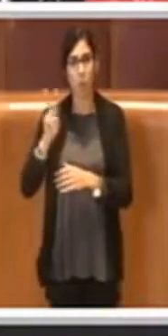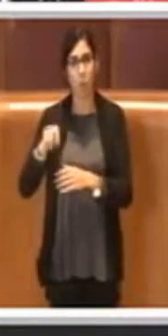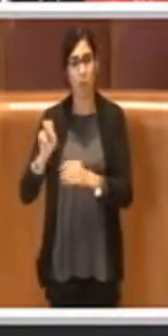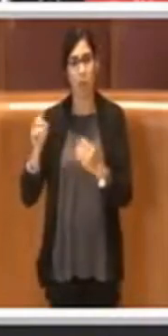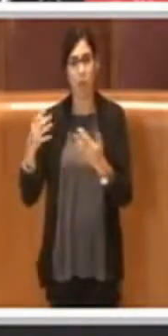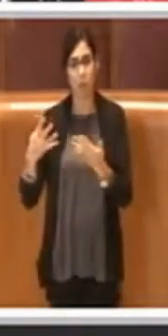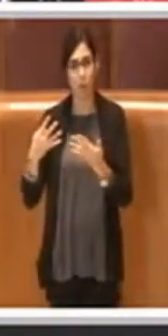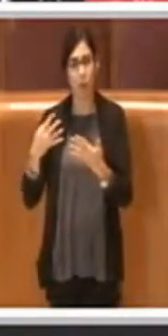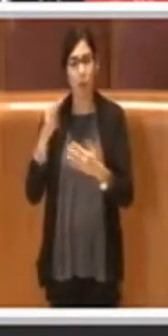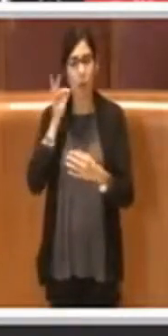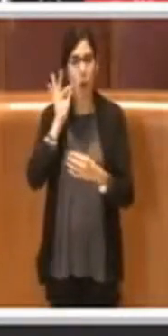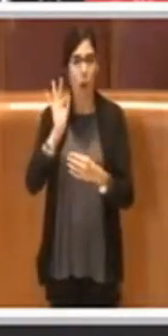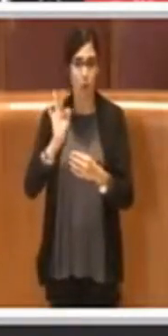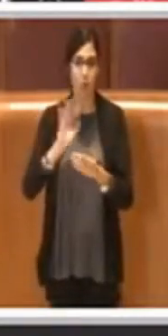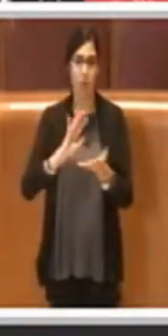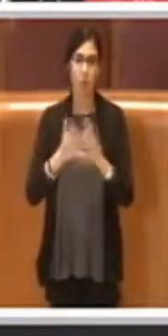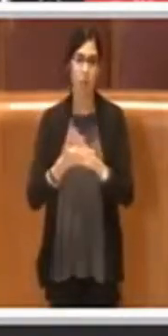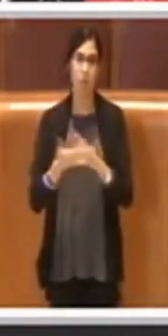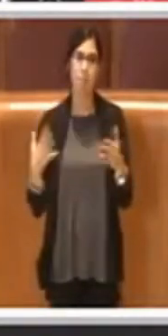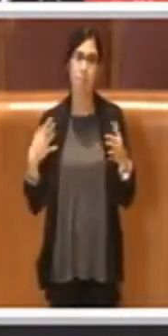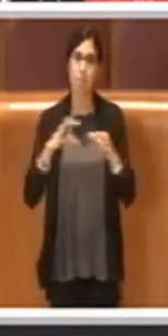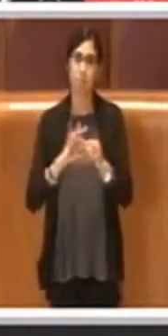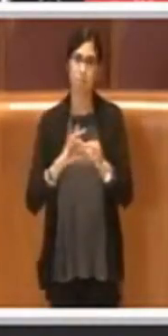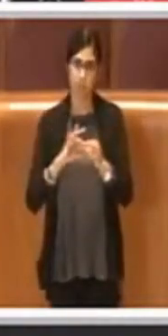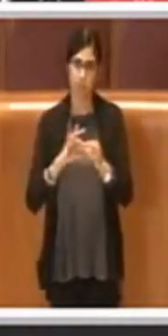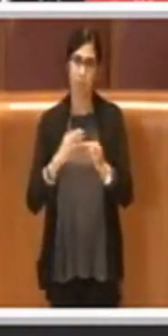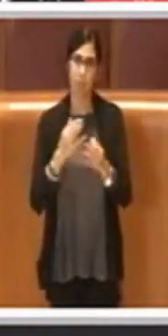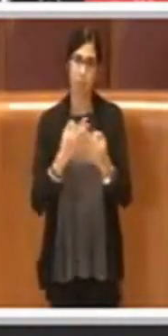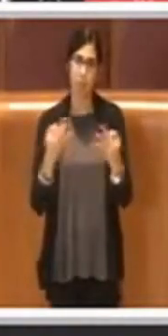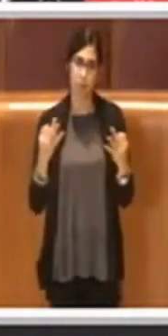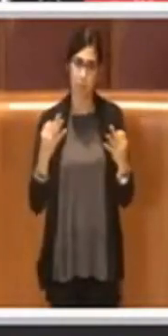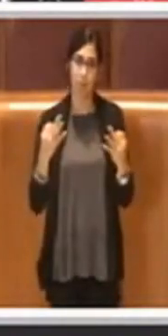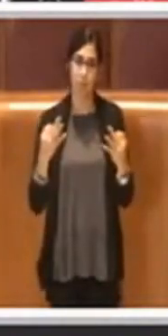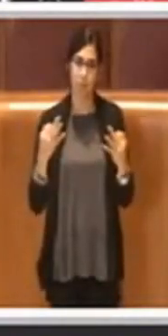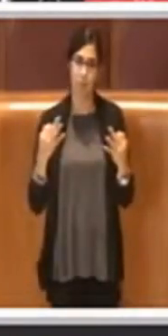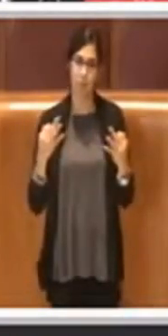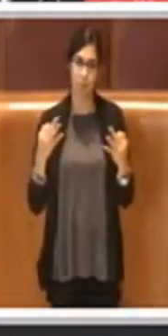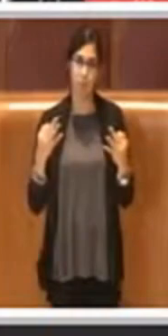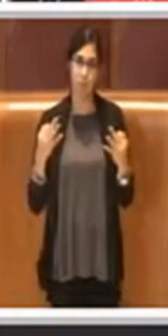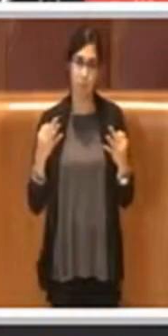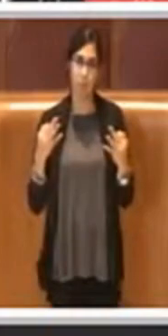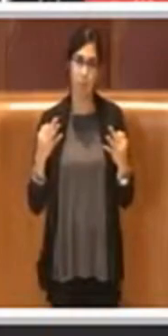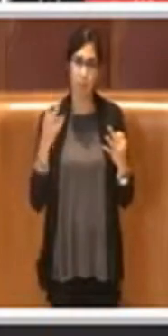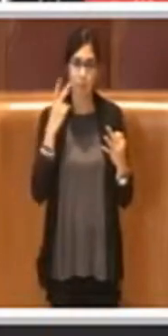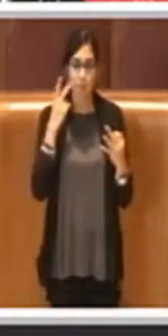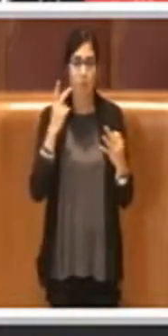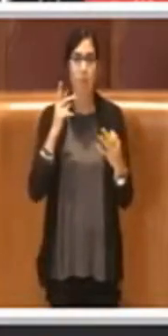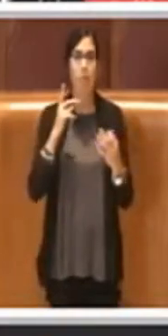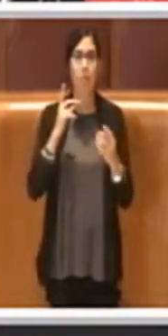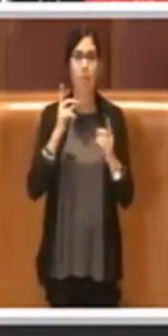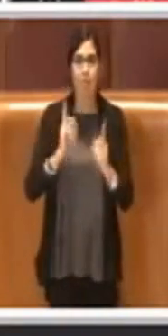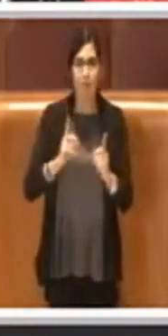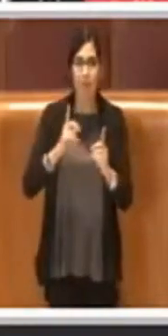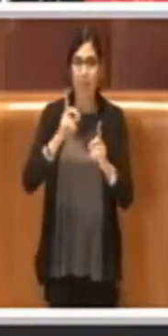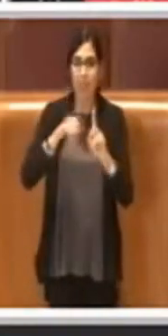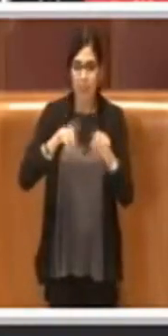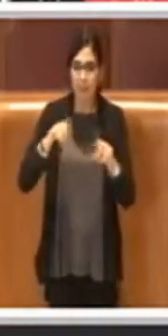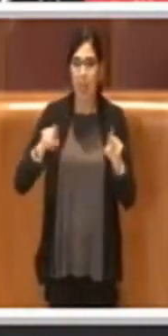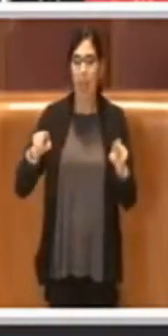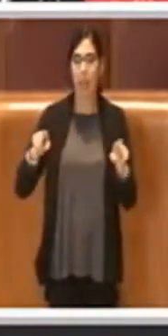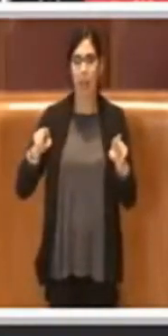in modo che fosse contemplata appunto questa differenziazione per la